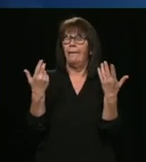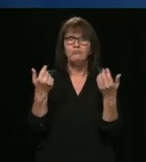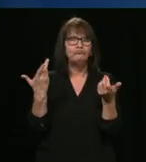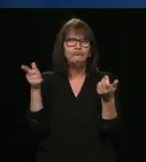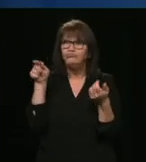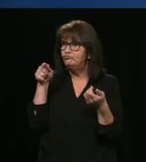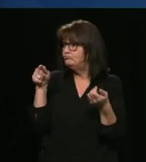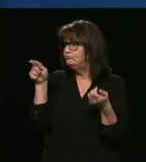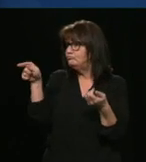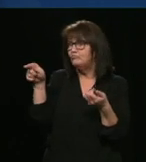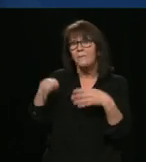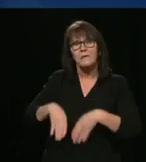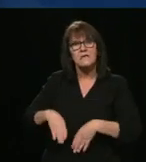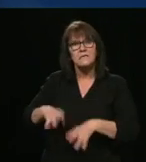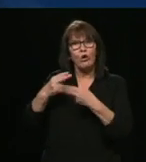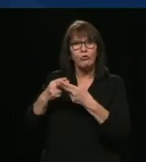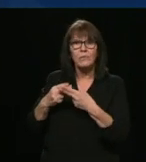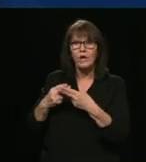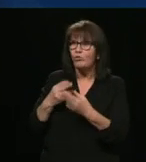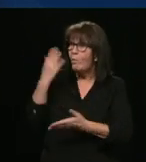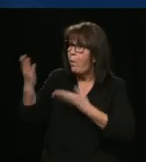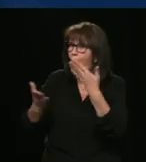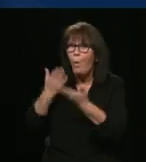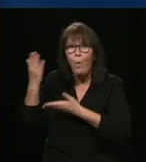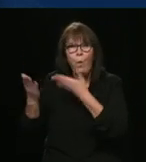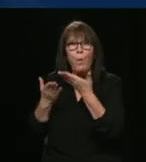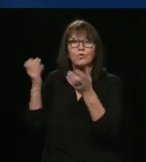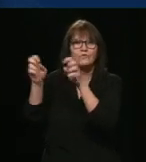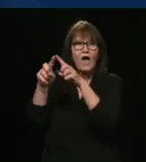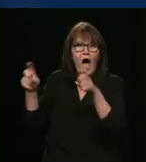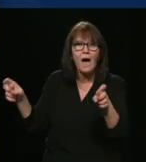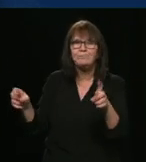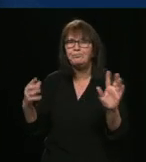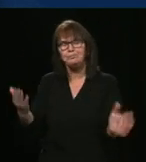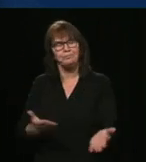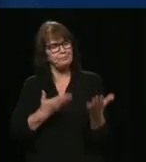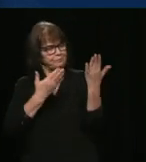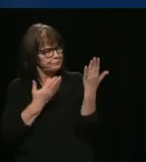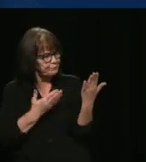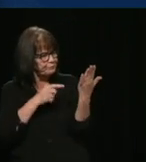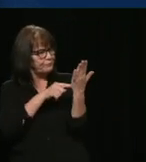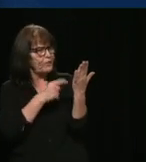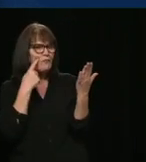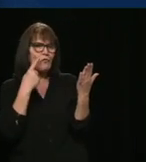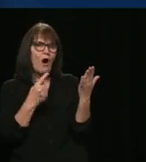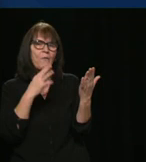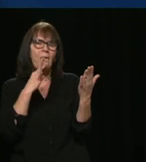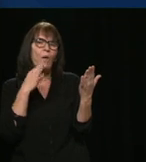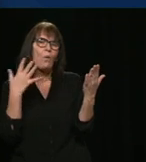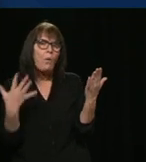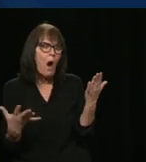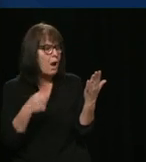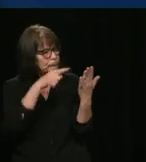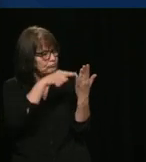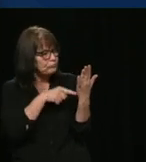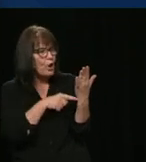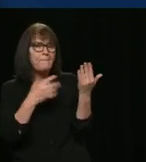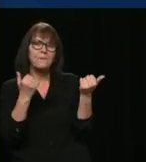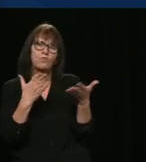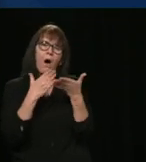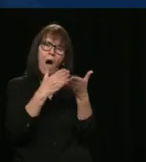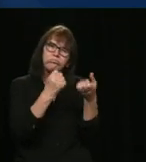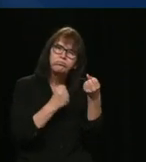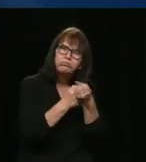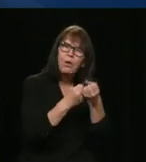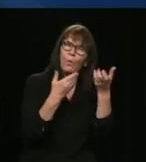les entrées fiscales qu'il y puis l'aide qui est demandée. Et c'est la même chose pour les équipes